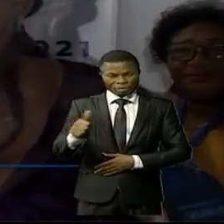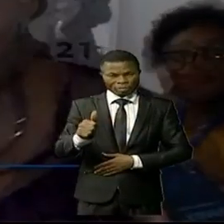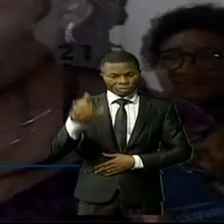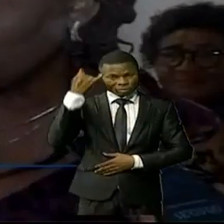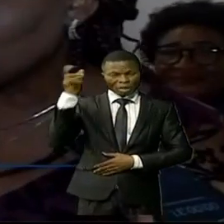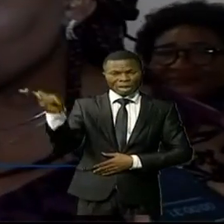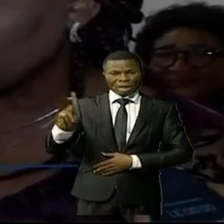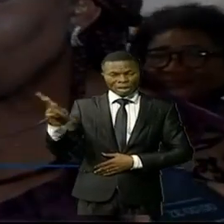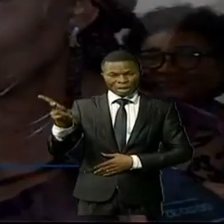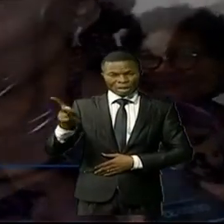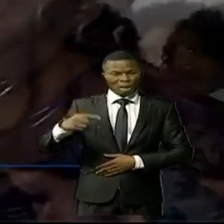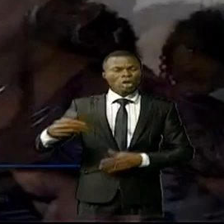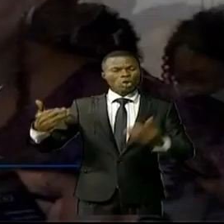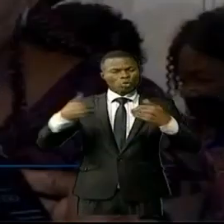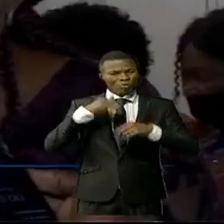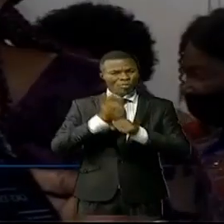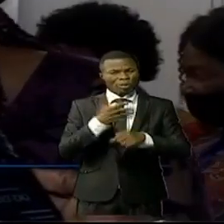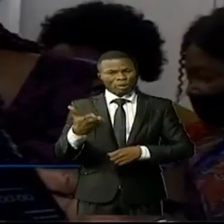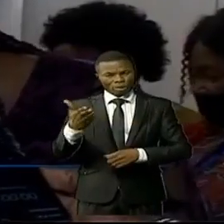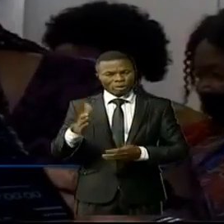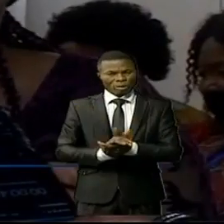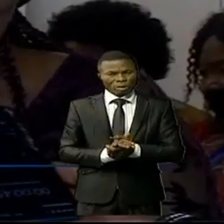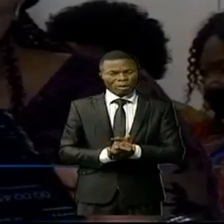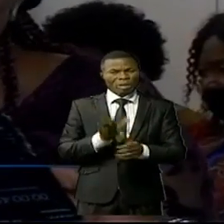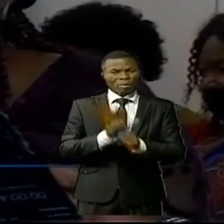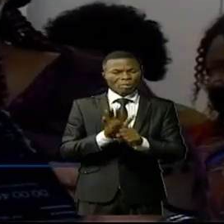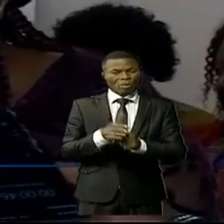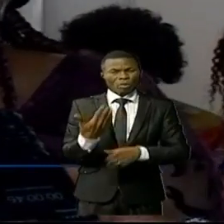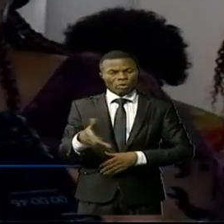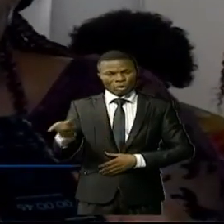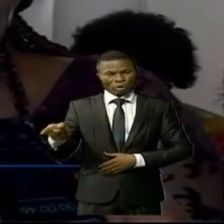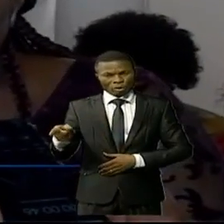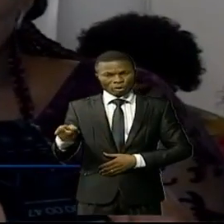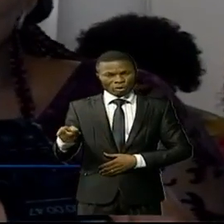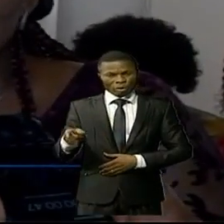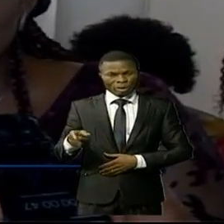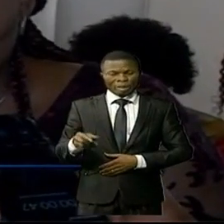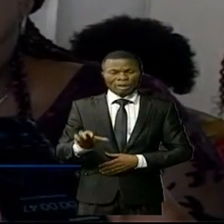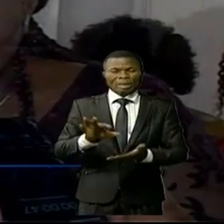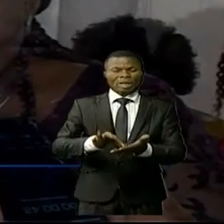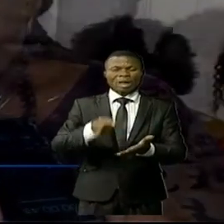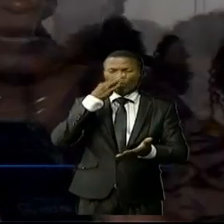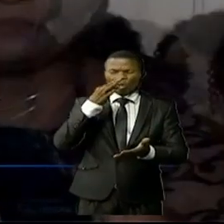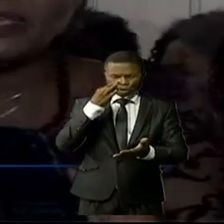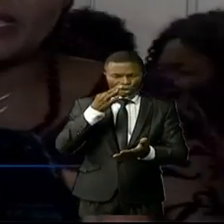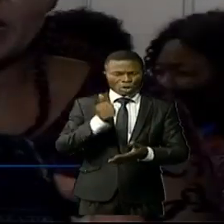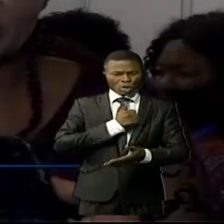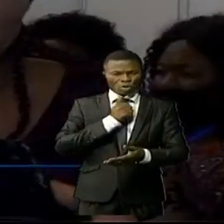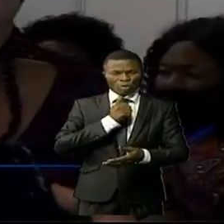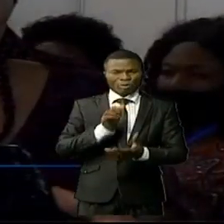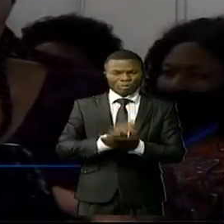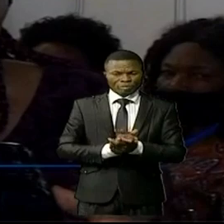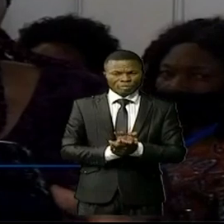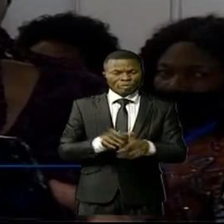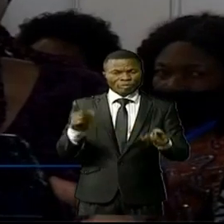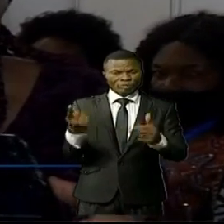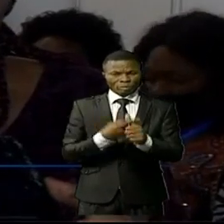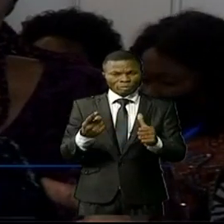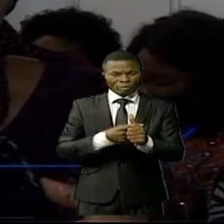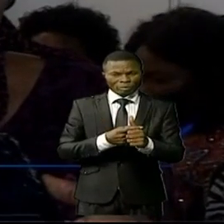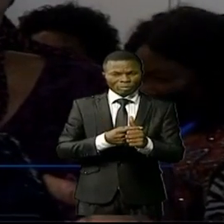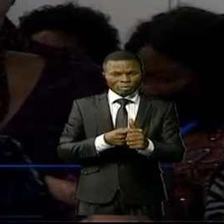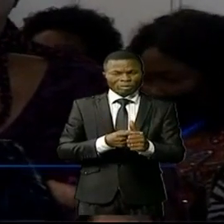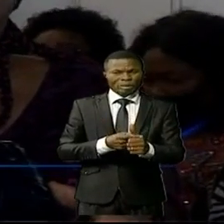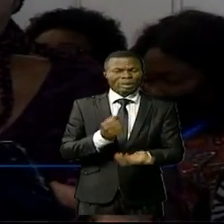Kassai nous avons tout ce qu'il faut les moukélafopies qu'on appelle bicarbonate bio les milliers surtout ça aide